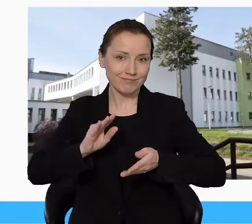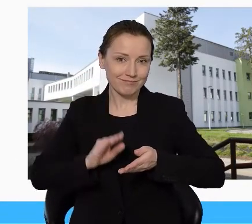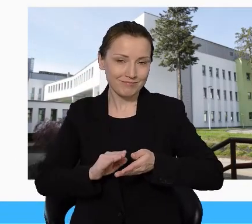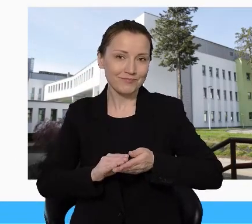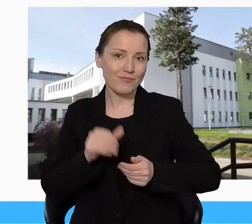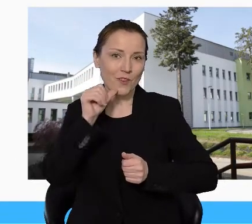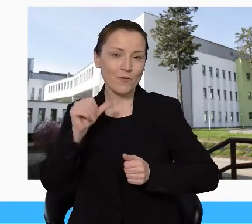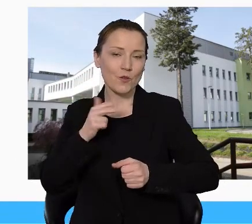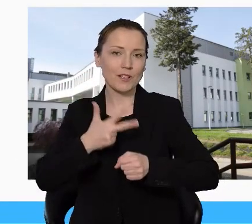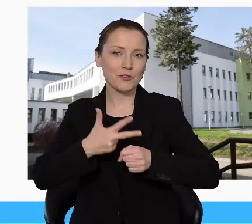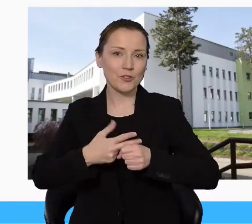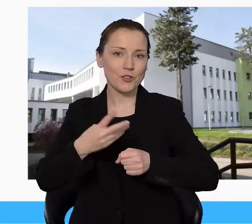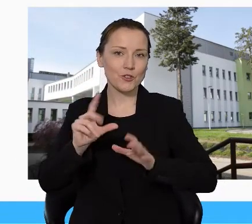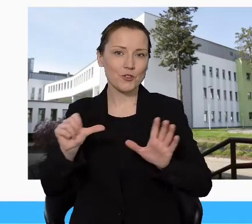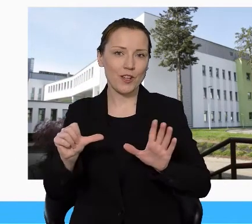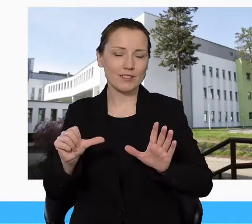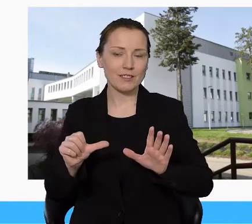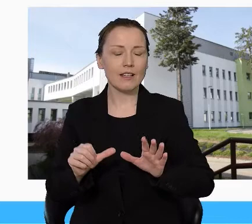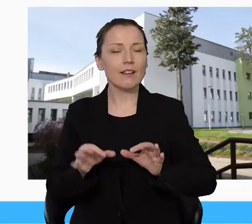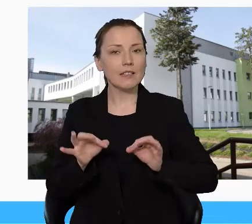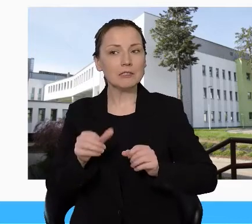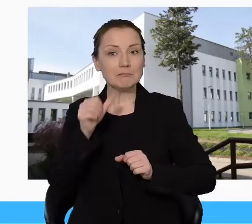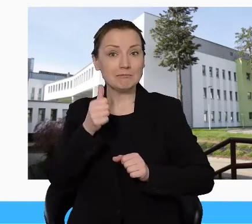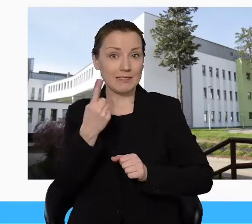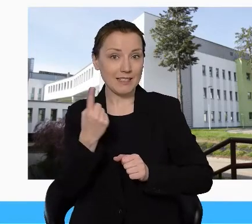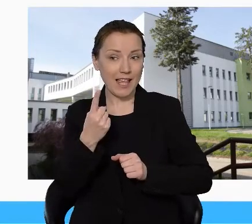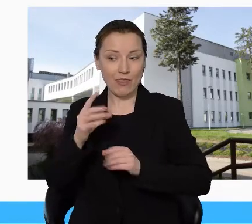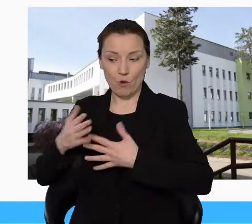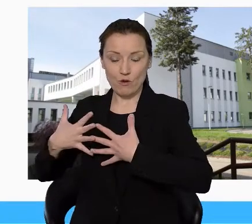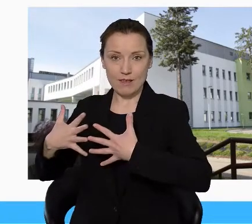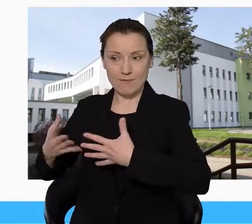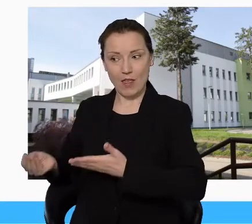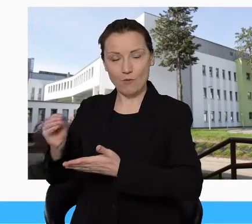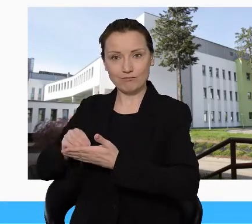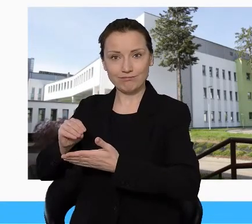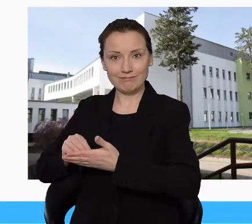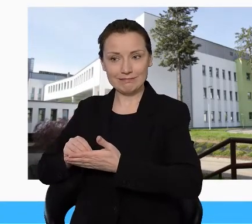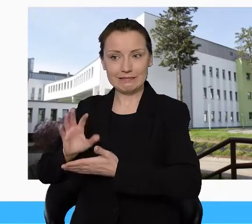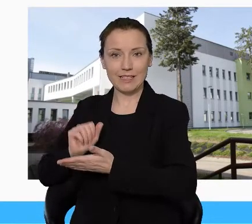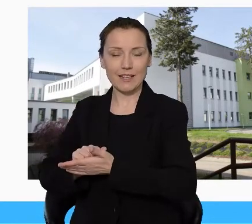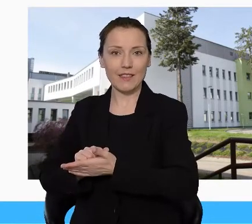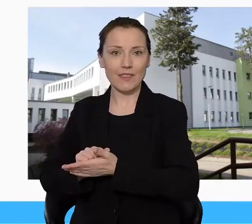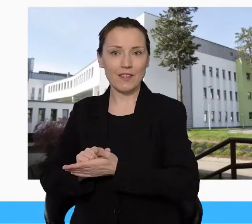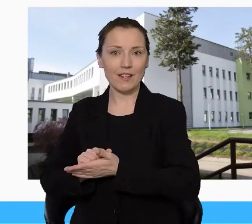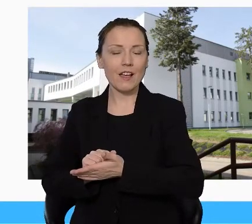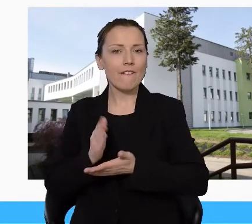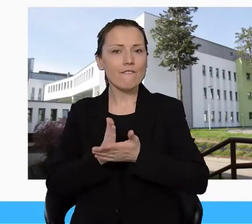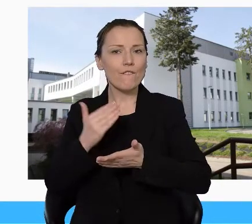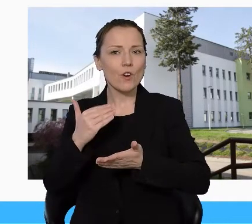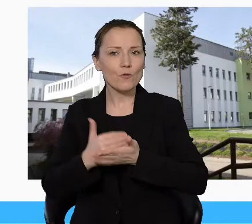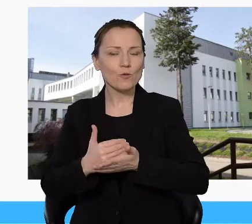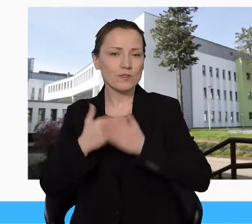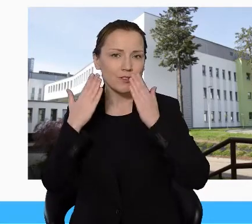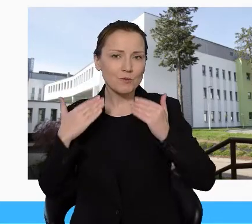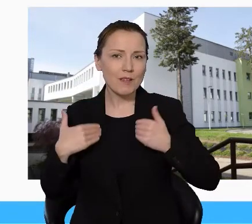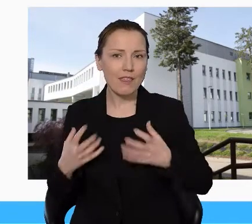łóżek jest wykorzystanych, w tym jedno respiratorowe, w wojewódzkim szpitalu zespolonym trochę aktualiów